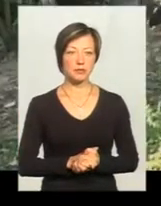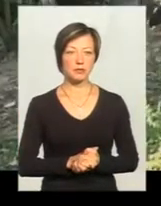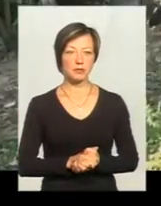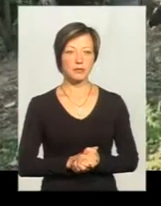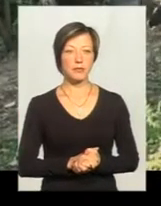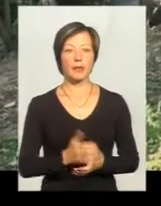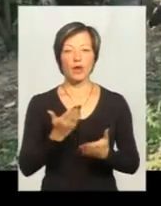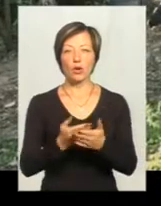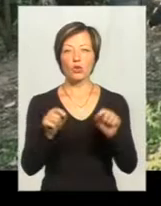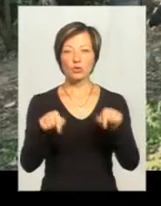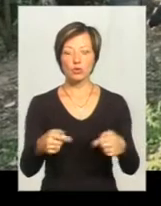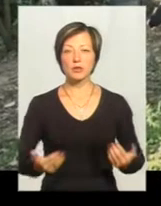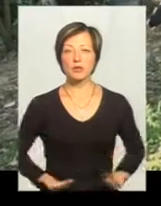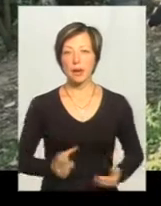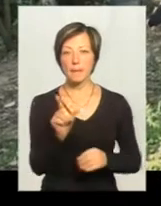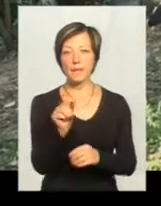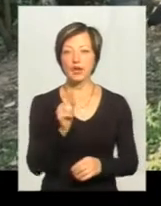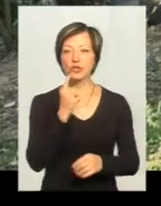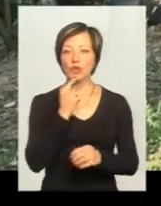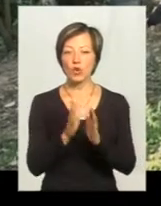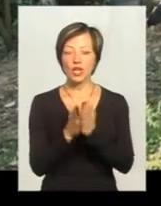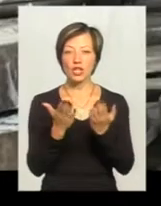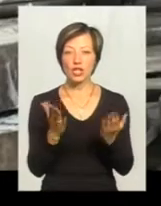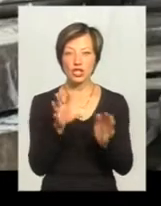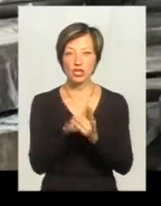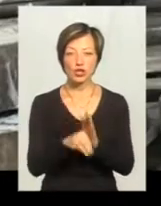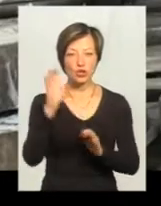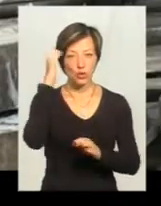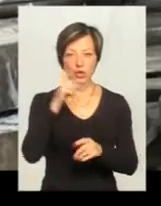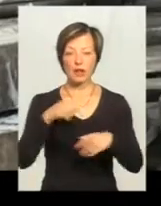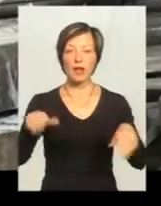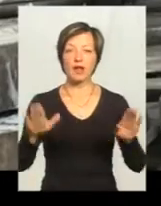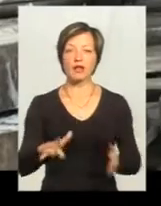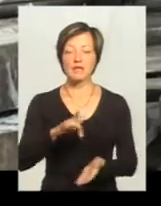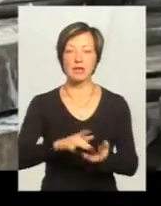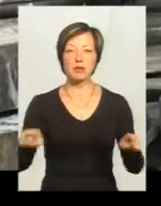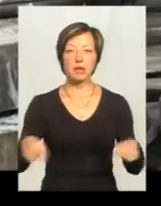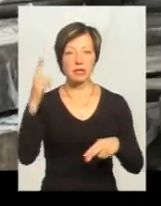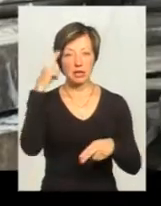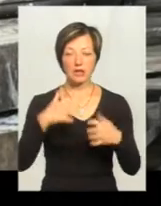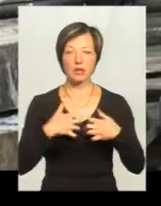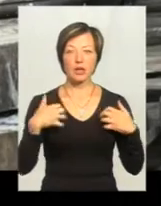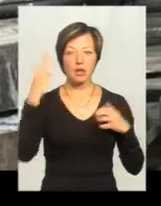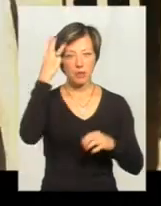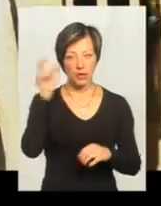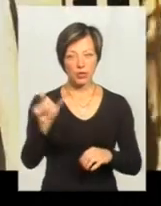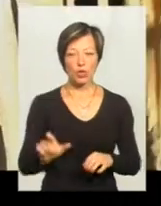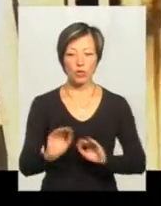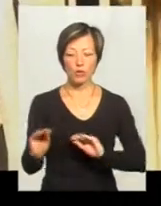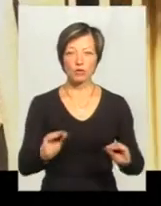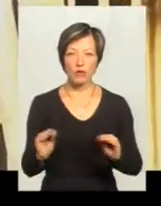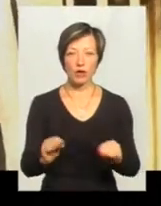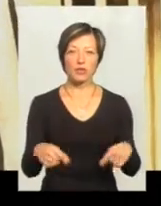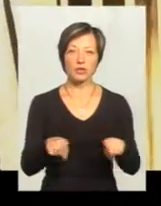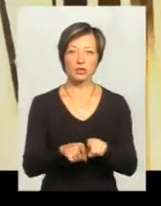Ось тут нині мешкає пара червонокнижних чорних лелек. У своєму Центрі реабілітації диких тварин хмельничанин Сергій Пальохін облаштував для